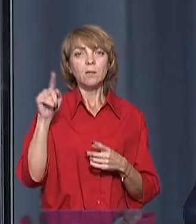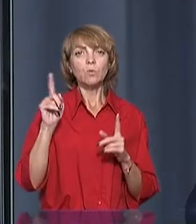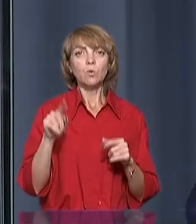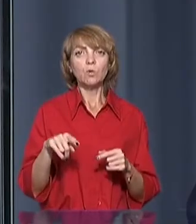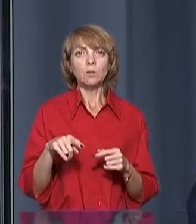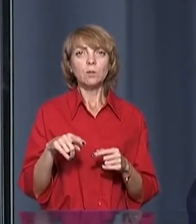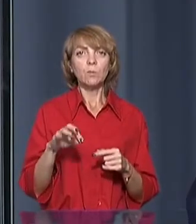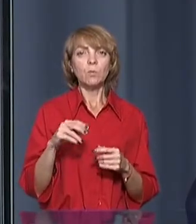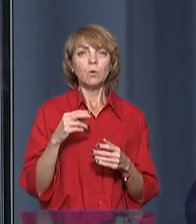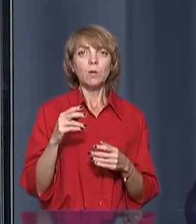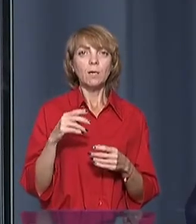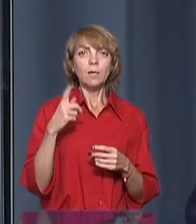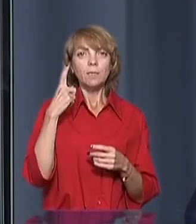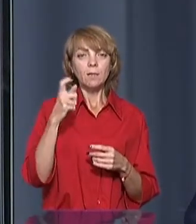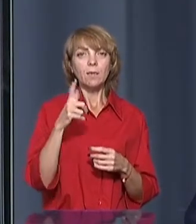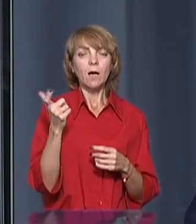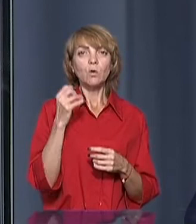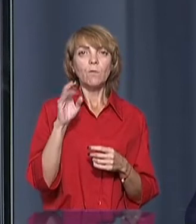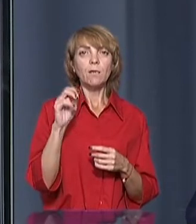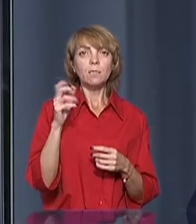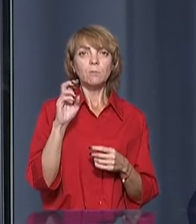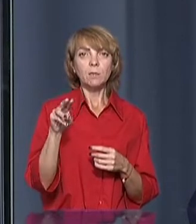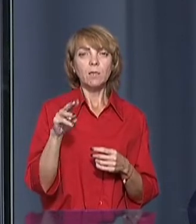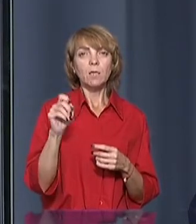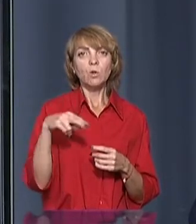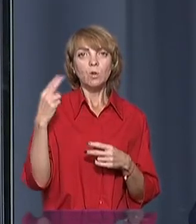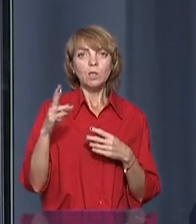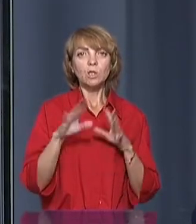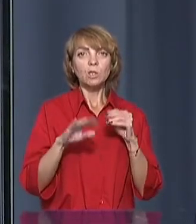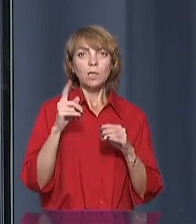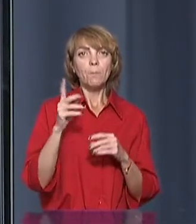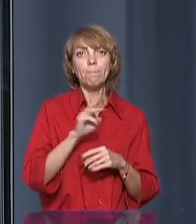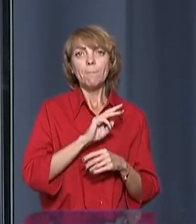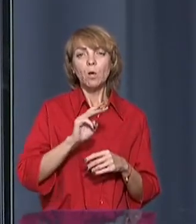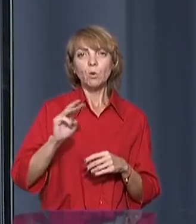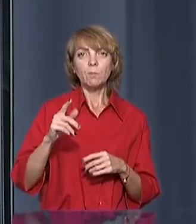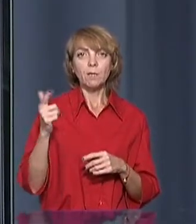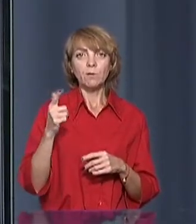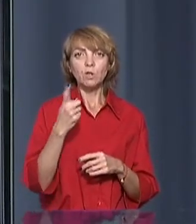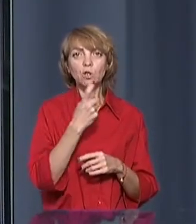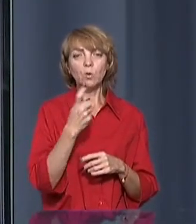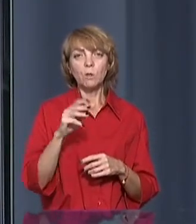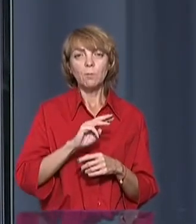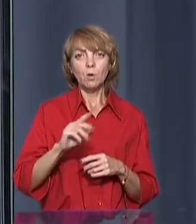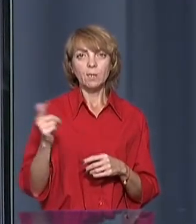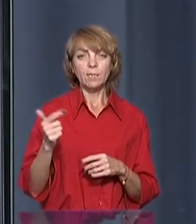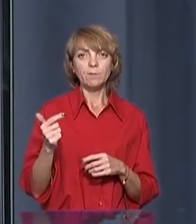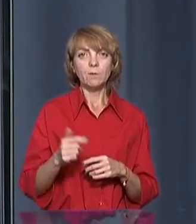по даному Харківгазбиту, долги щисляються мільйонами гривень, сотнями мільйонів гривень.